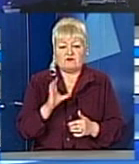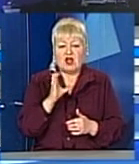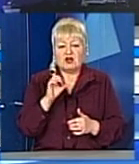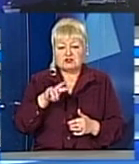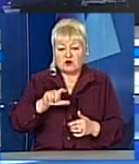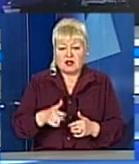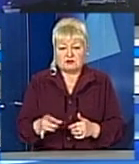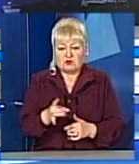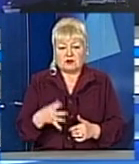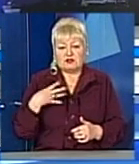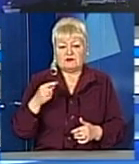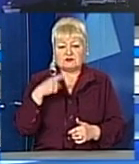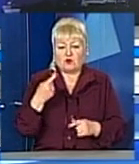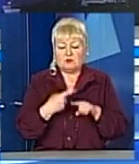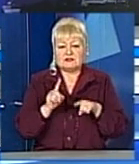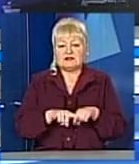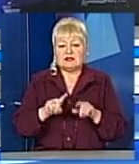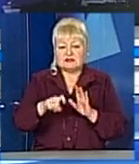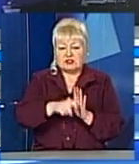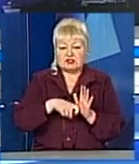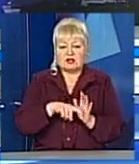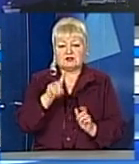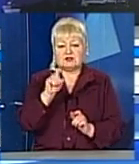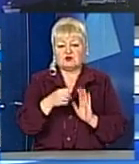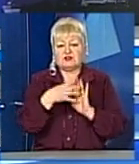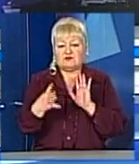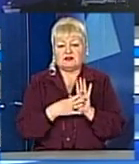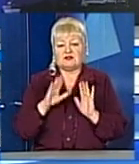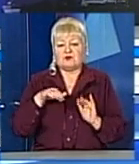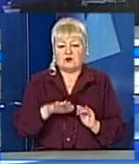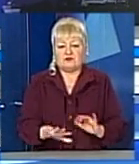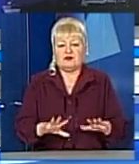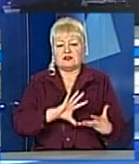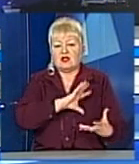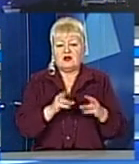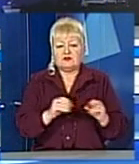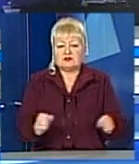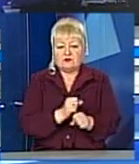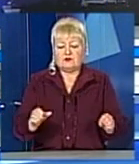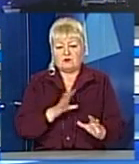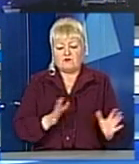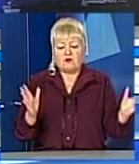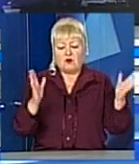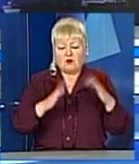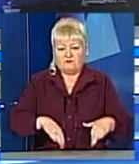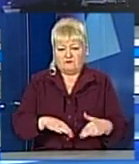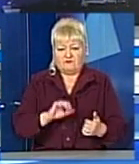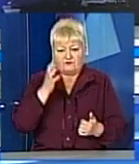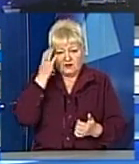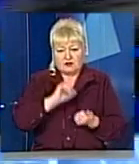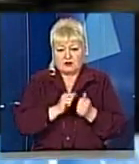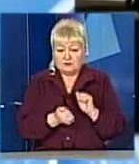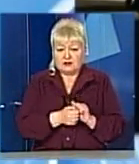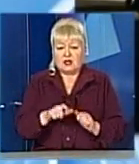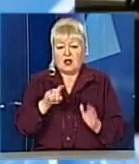Львівської області на цій шахті в 119-му конвейері внаслідок вибуху стався обвал гірської породи. На шахті